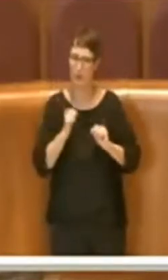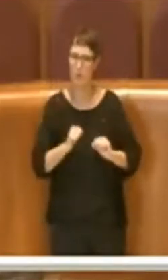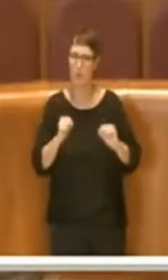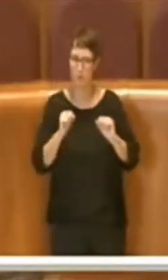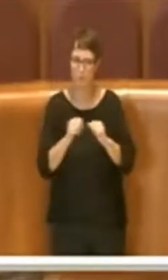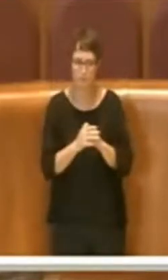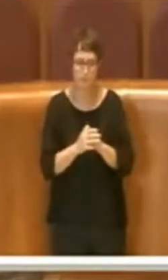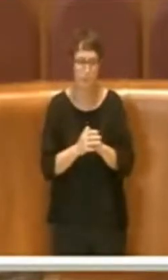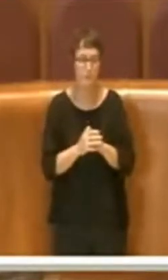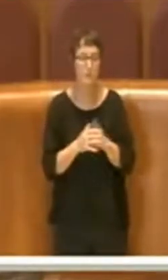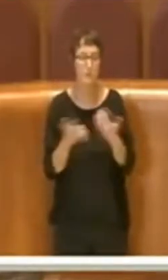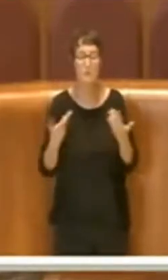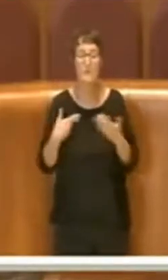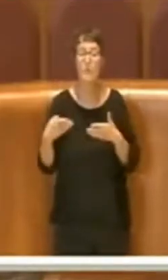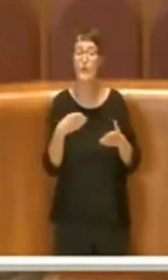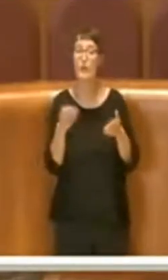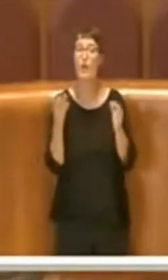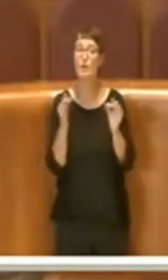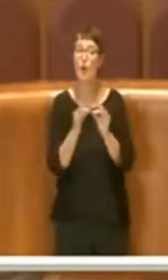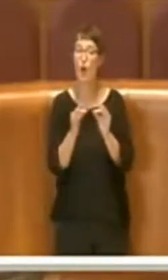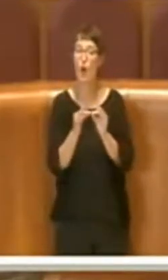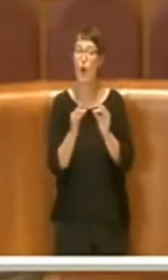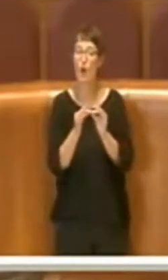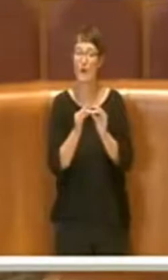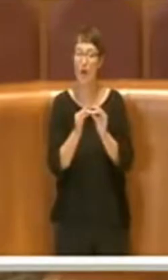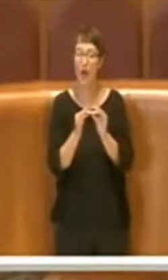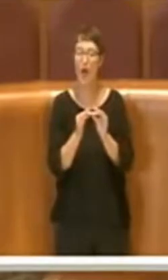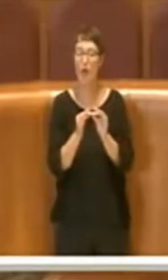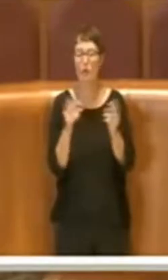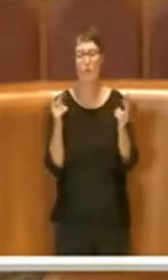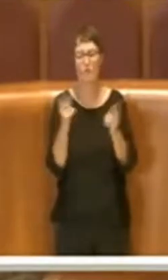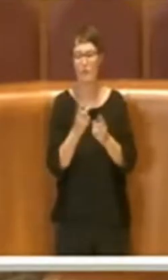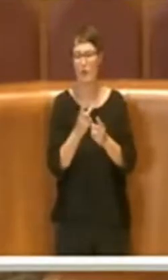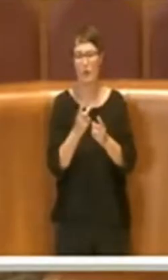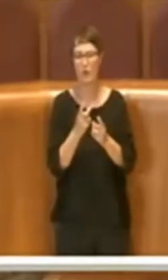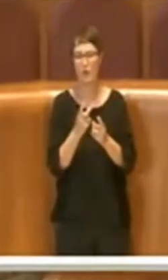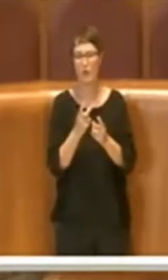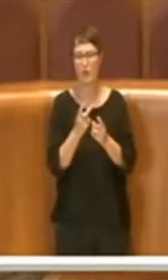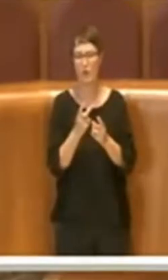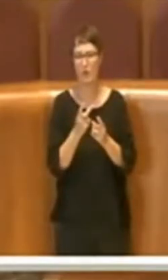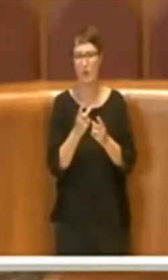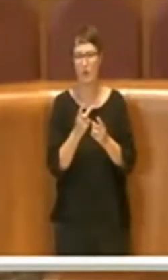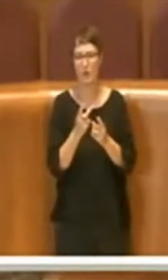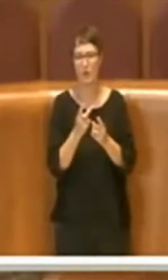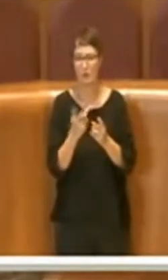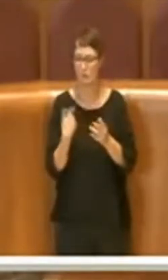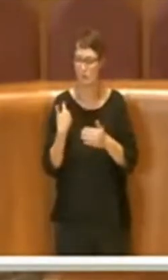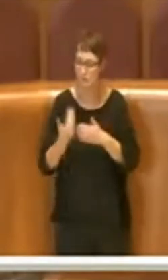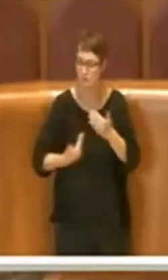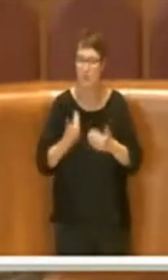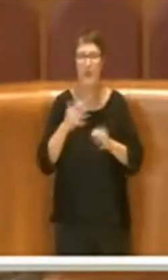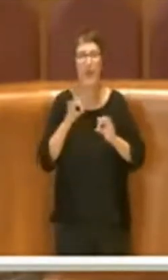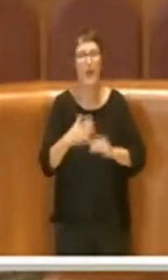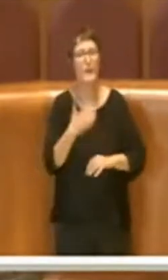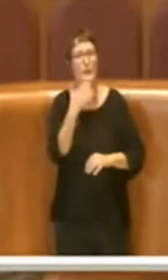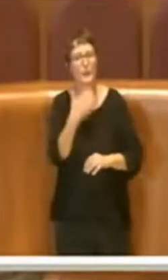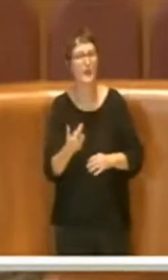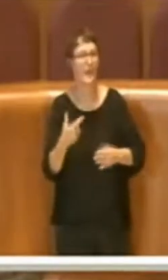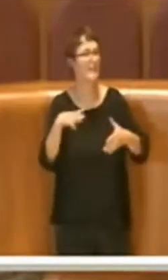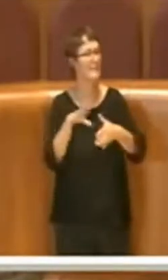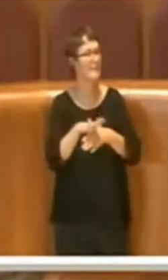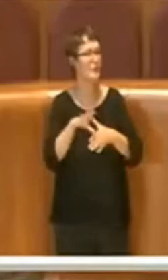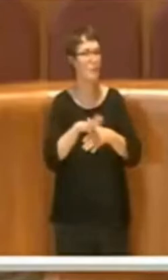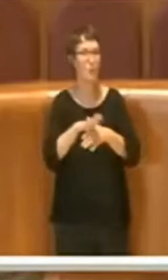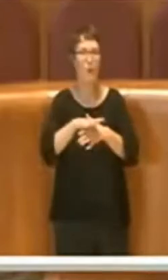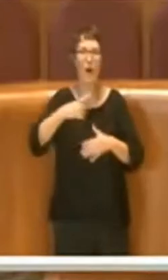percorso di Concordato è stato un percorso comunque intrapreso e che sta andando avanti grazie a un lavoro di squadra importante con il nostro